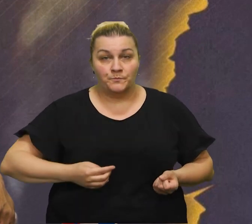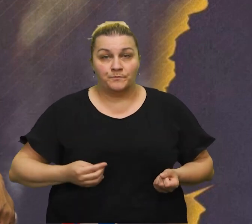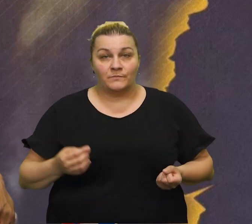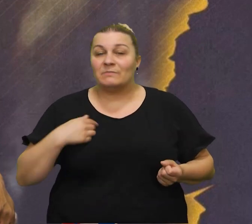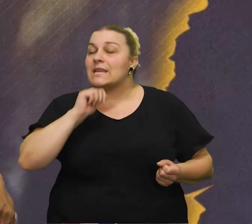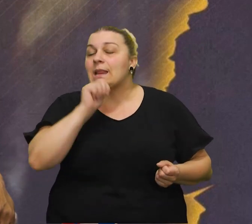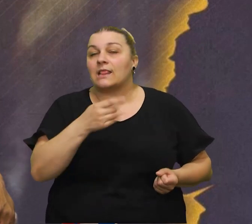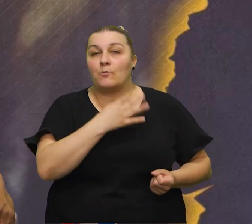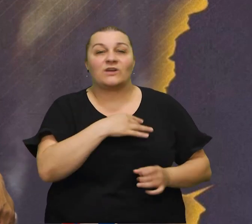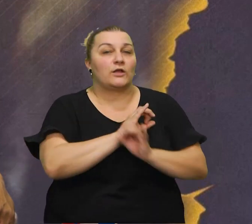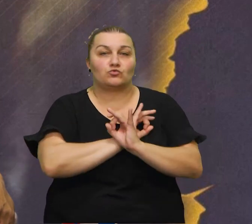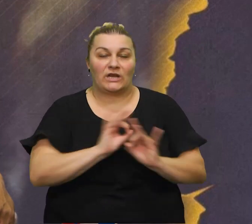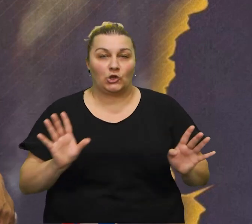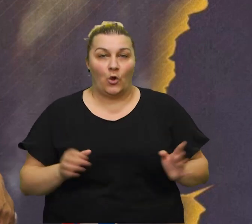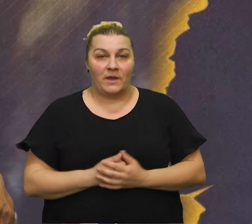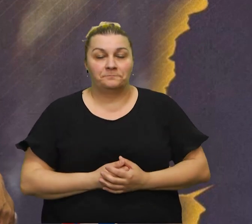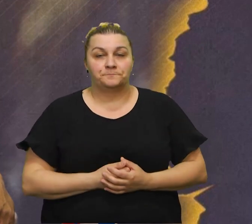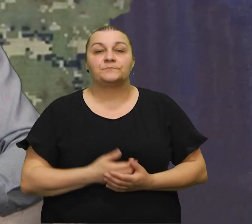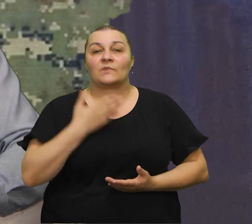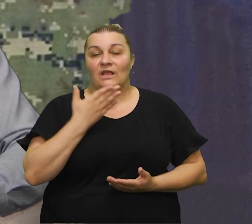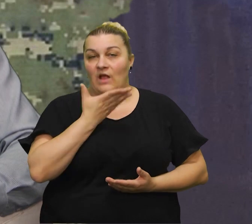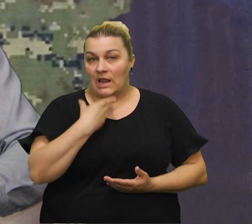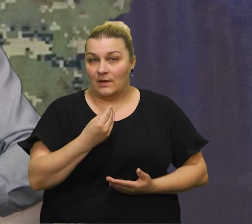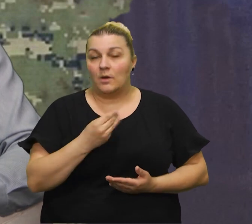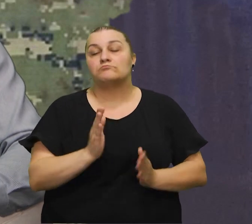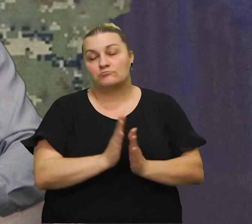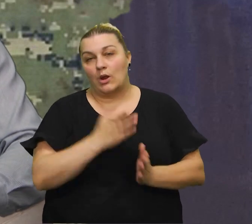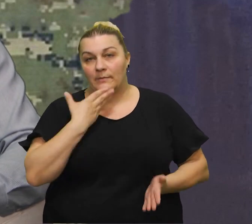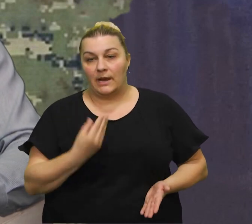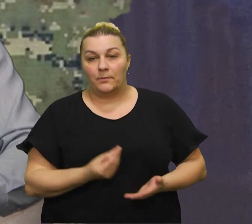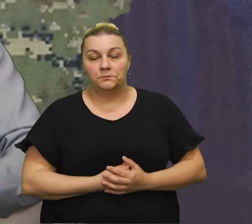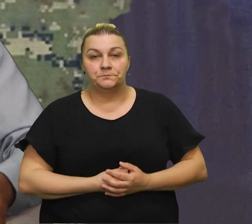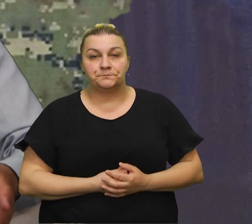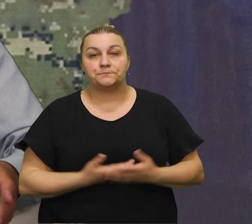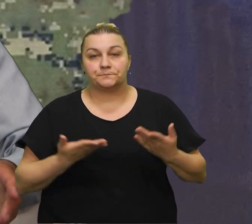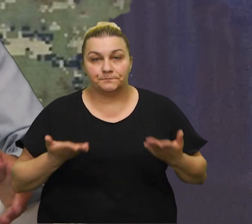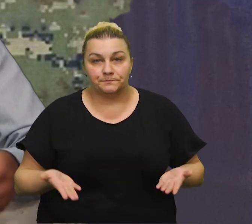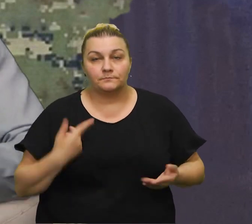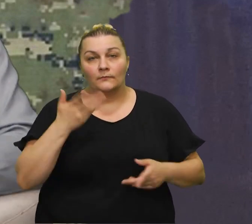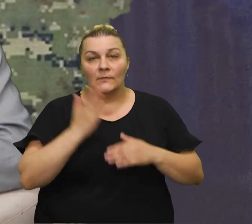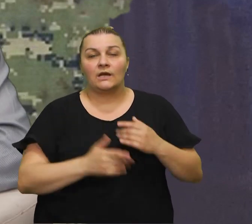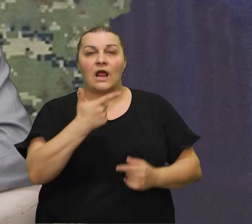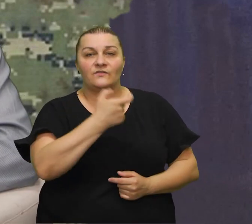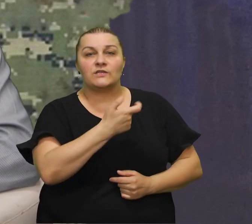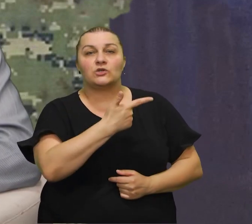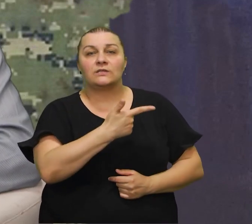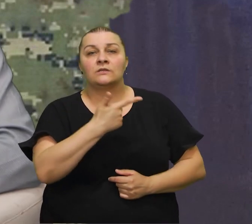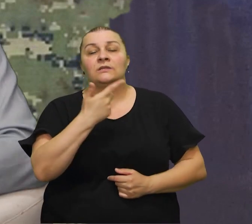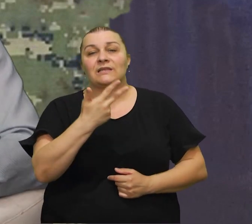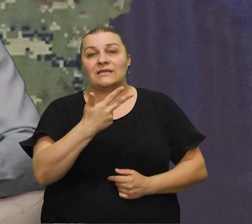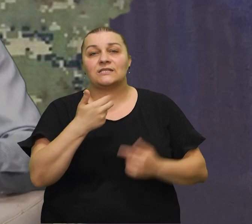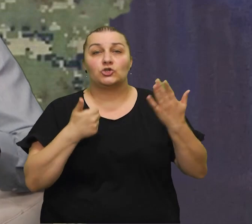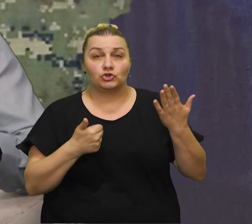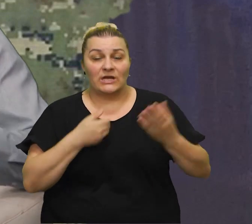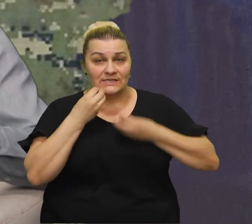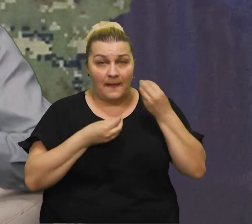ne damo je nikome hvala vam lijepo molim lijepo evo ga na kraju smo 236.